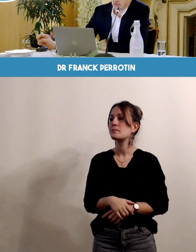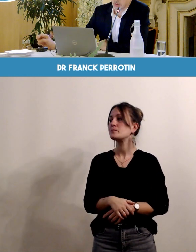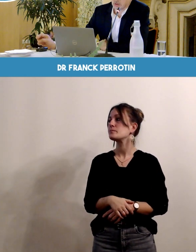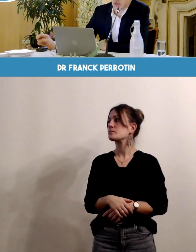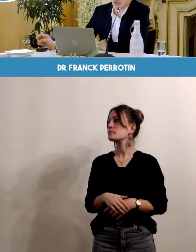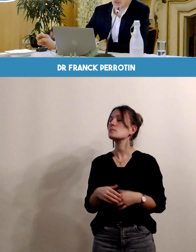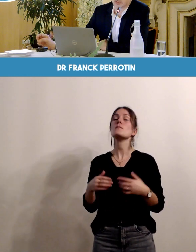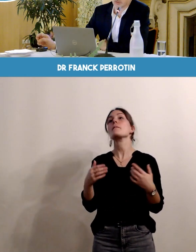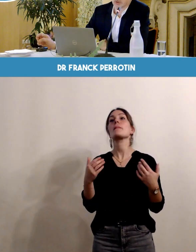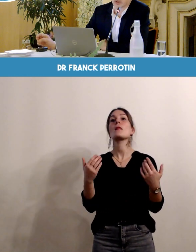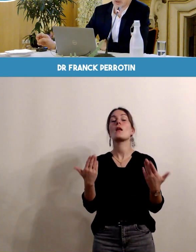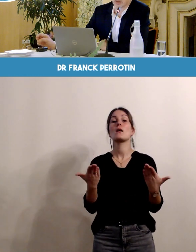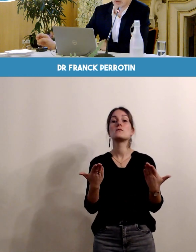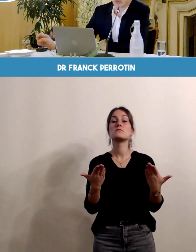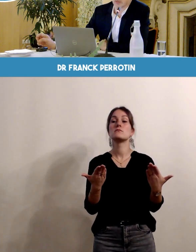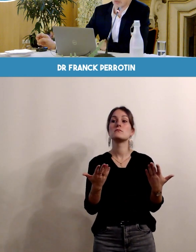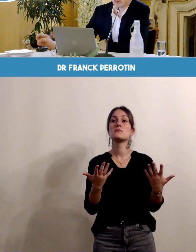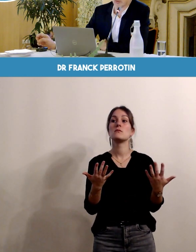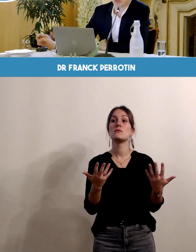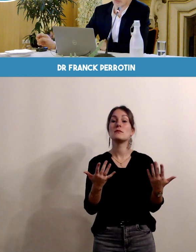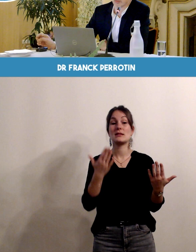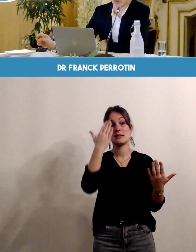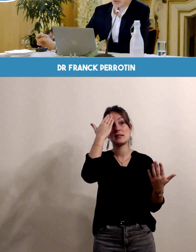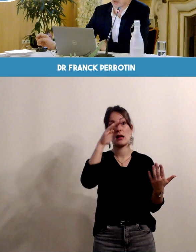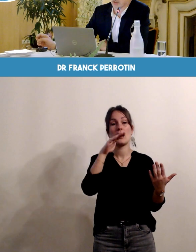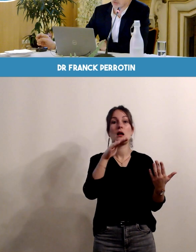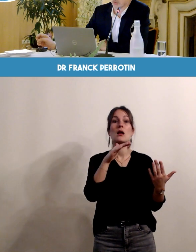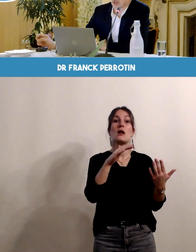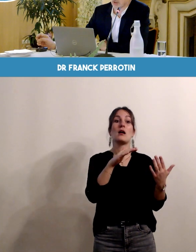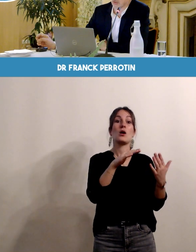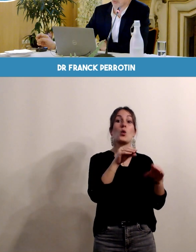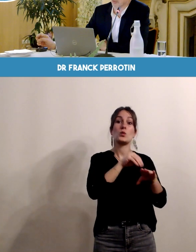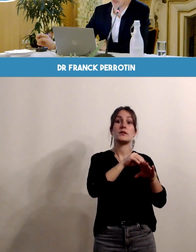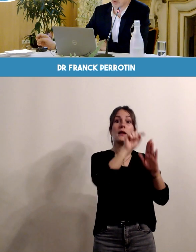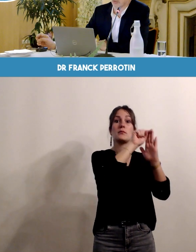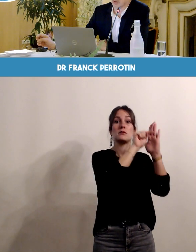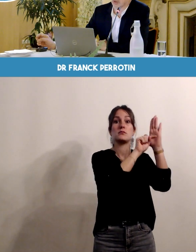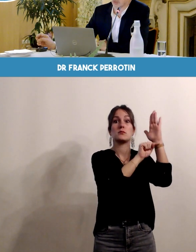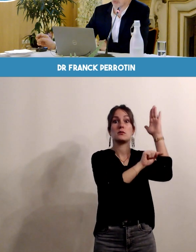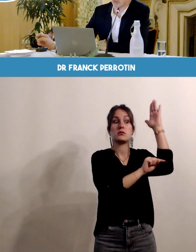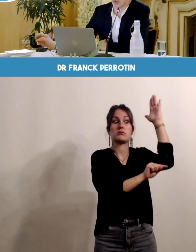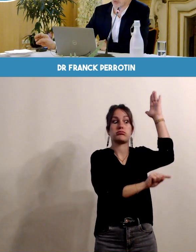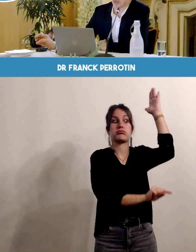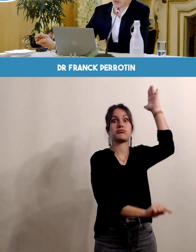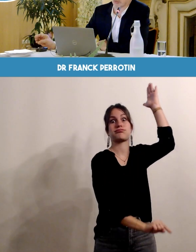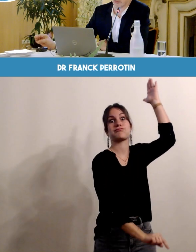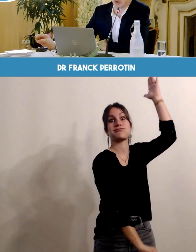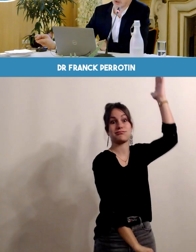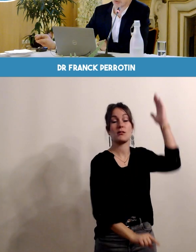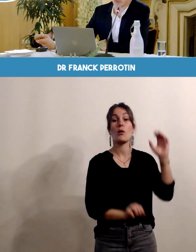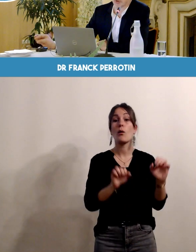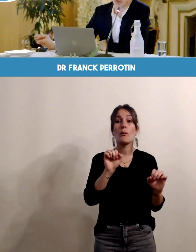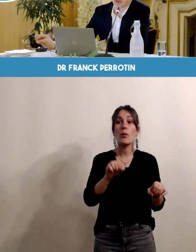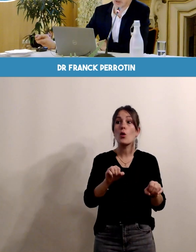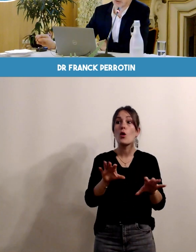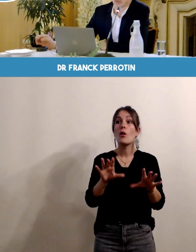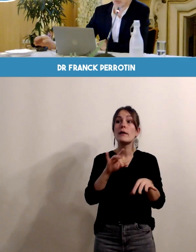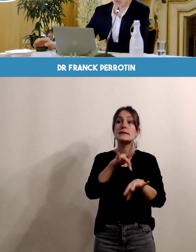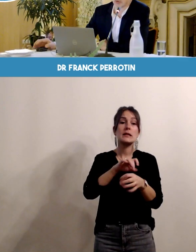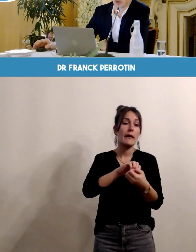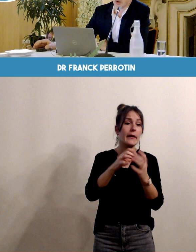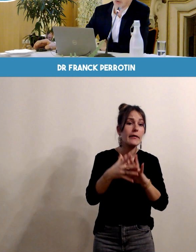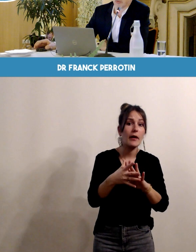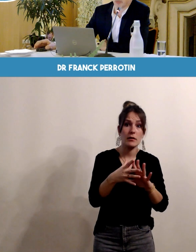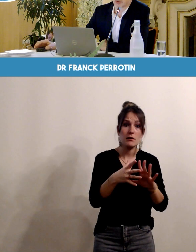Il y a des listes très très longues de certains de ces conseils que vous pouvez très facilement trouver dans tous les ouvrages sur internet